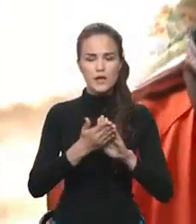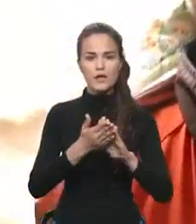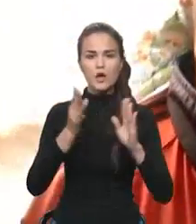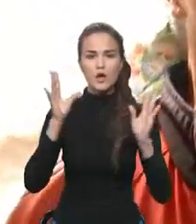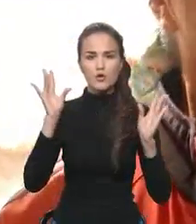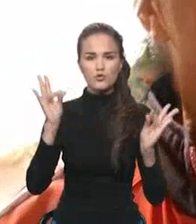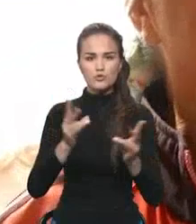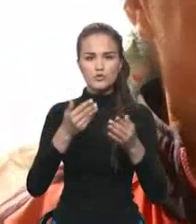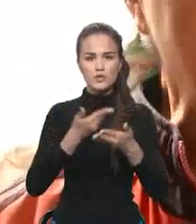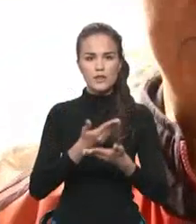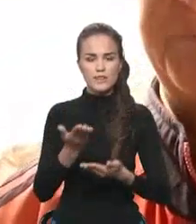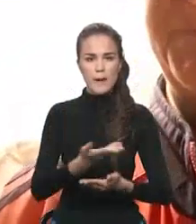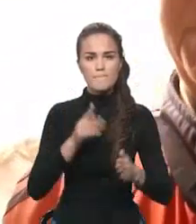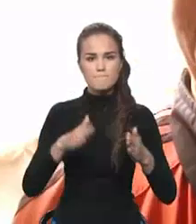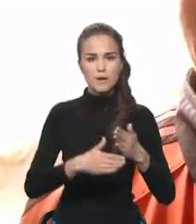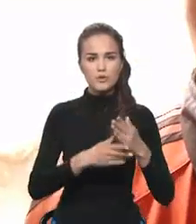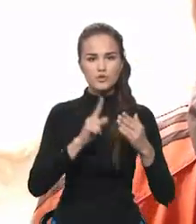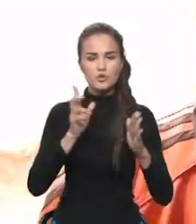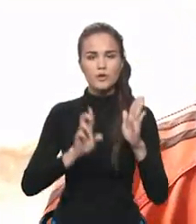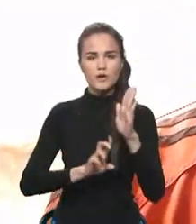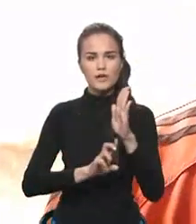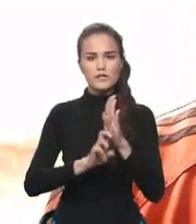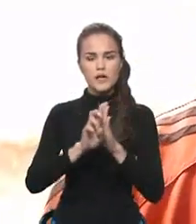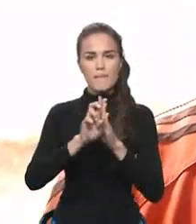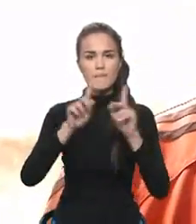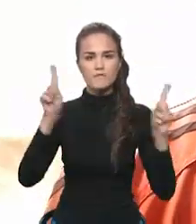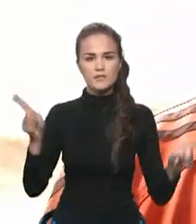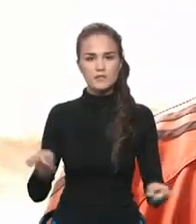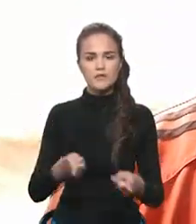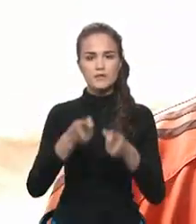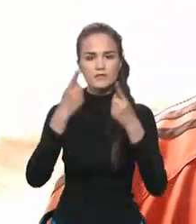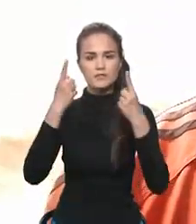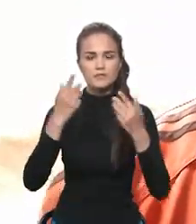помочь, чтобы храм восстановился